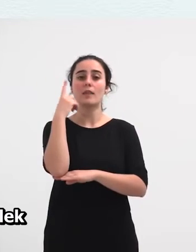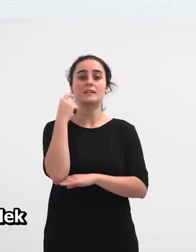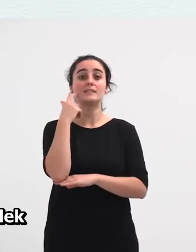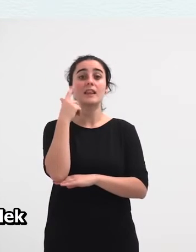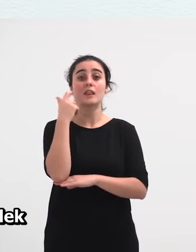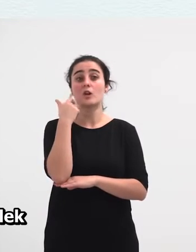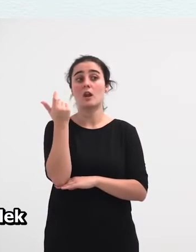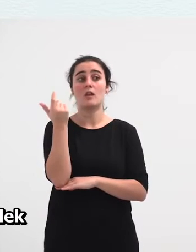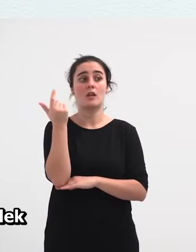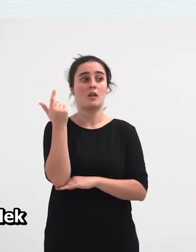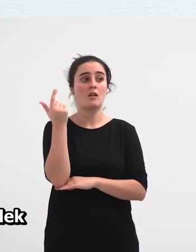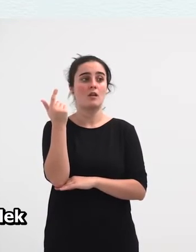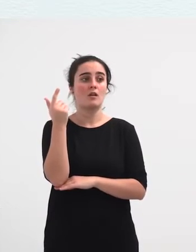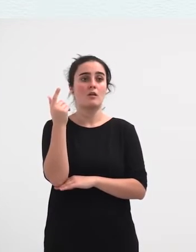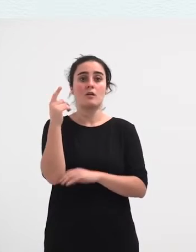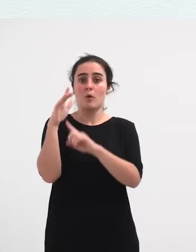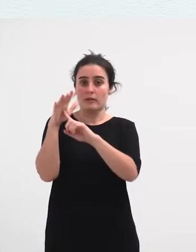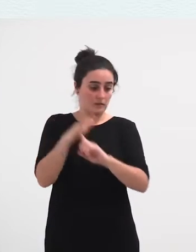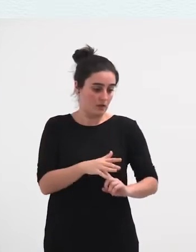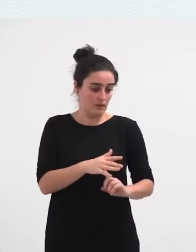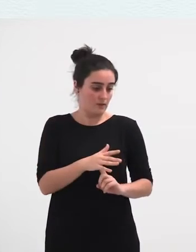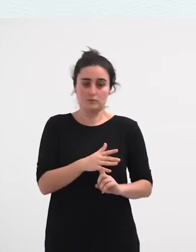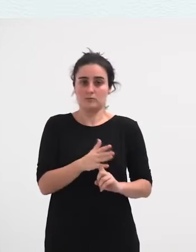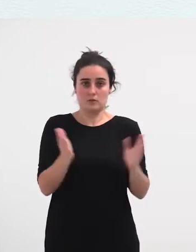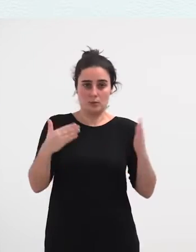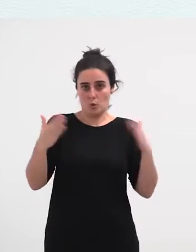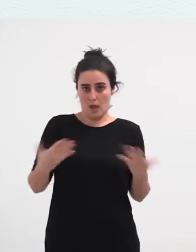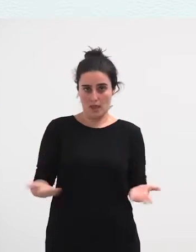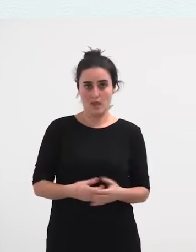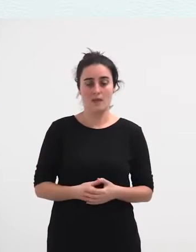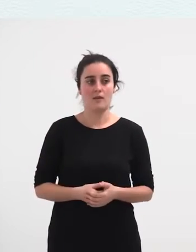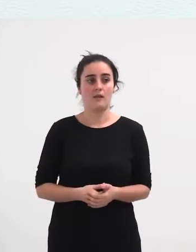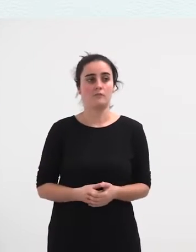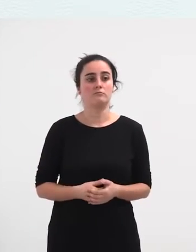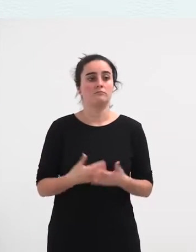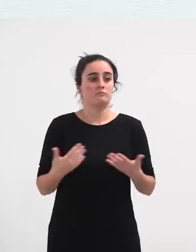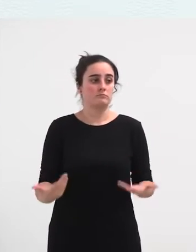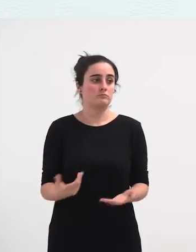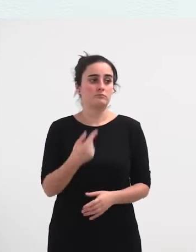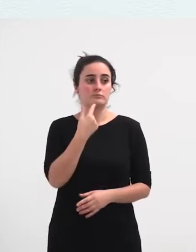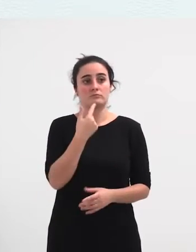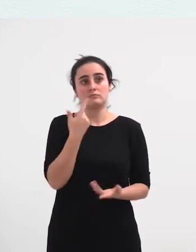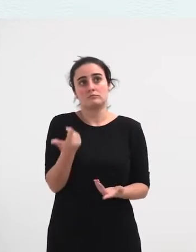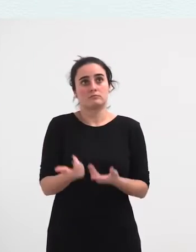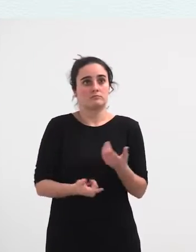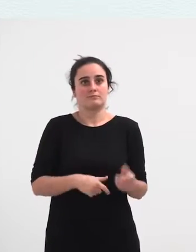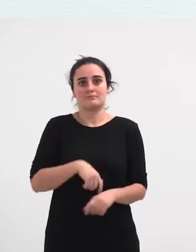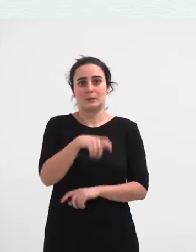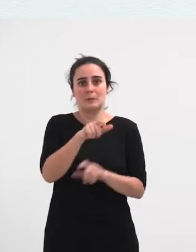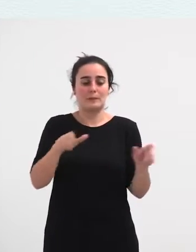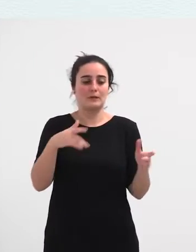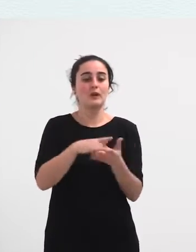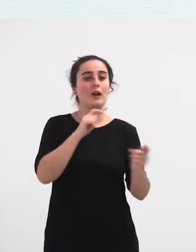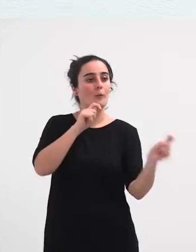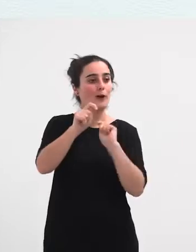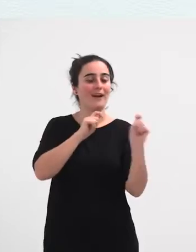diskriminazio hori egiten. Hori, bueno, alarde bastertzaile eta kokide, kelkarrizketetan